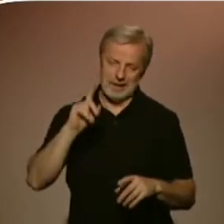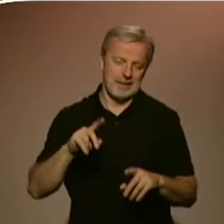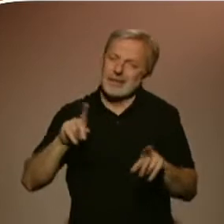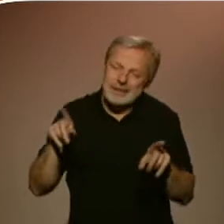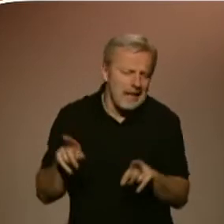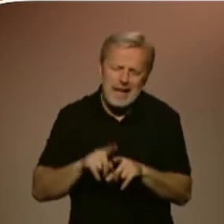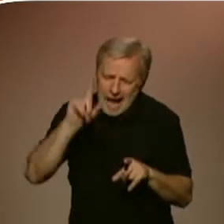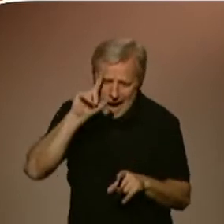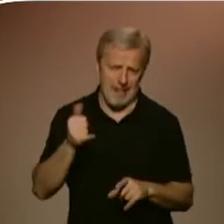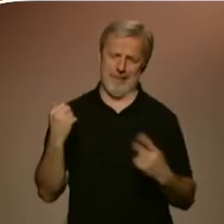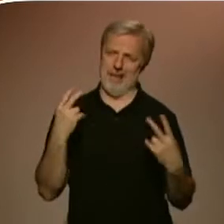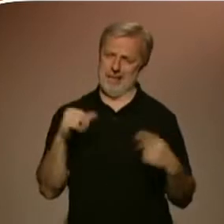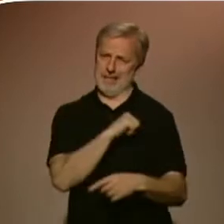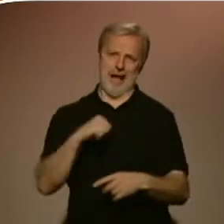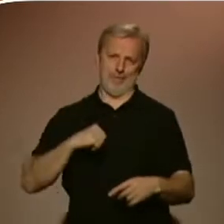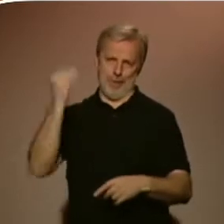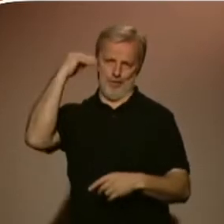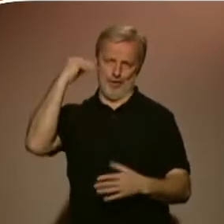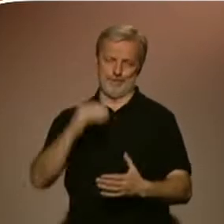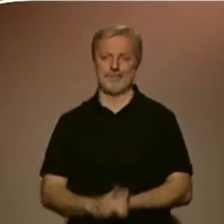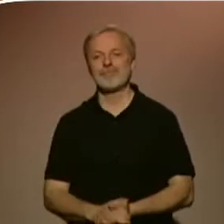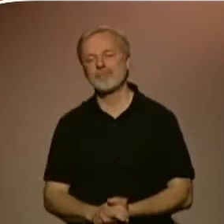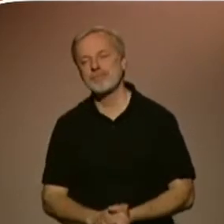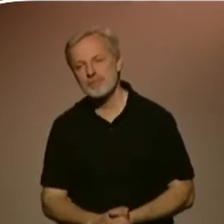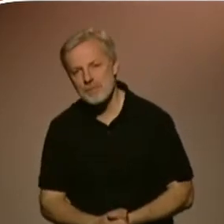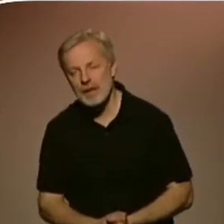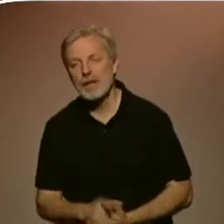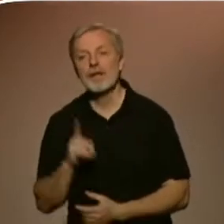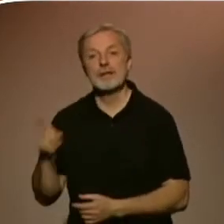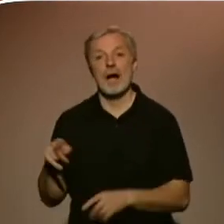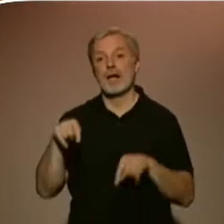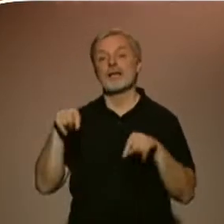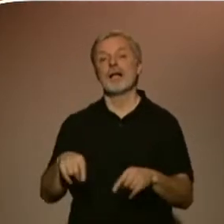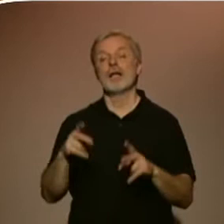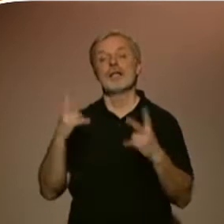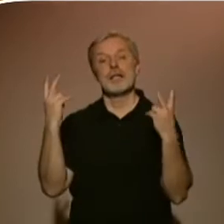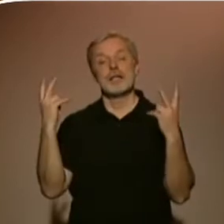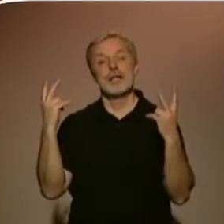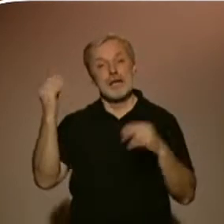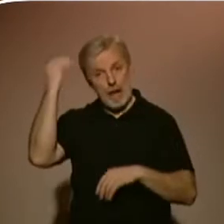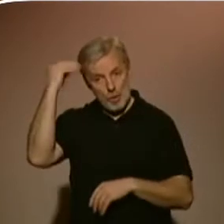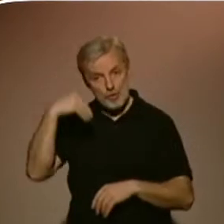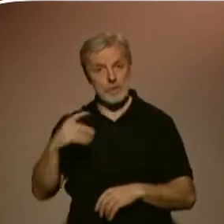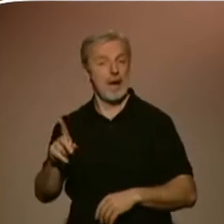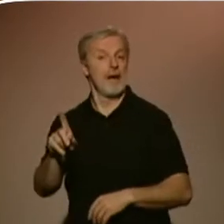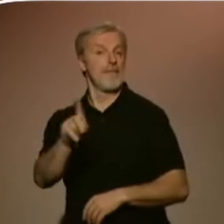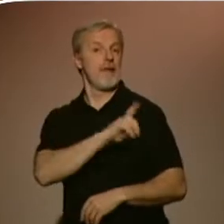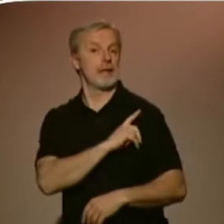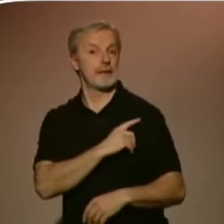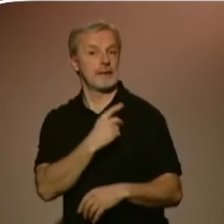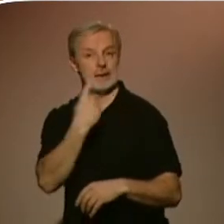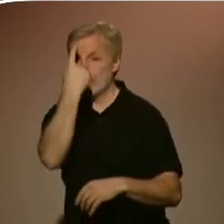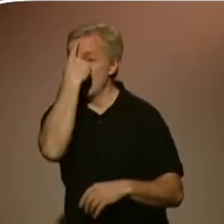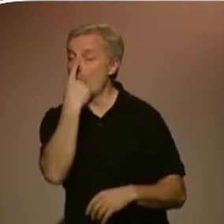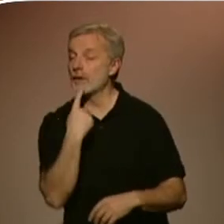věnujeme autoportrétu. Tady dokonce je vlastně to, co jste za tu dobu, to znamená nějakou, když se podívám,